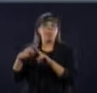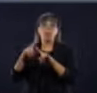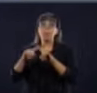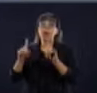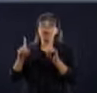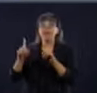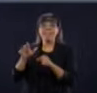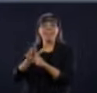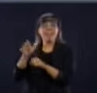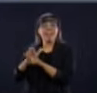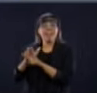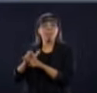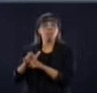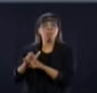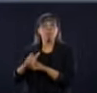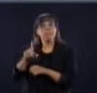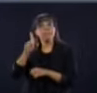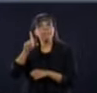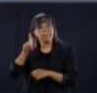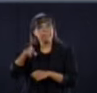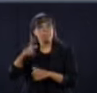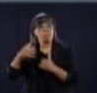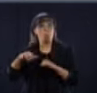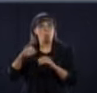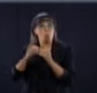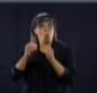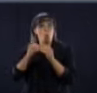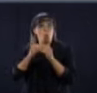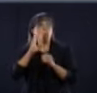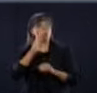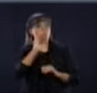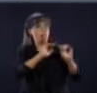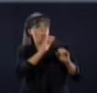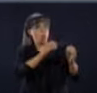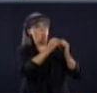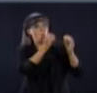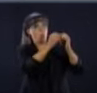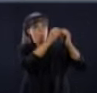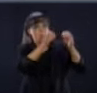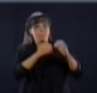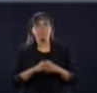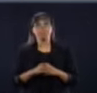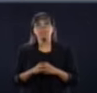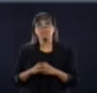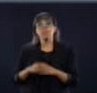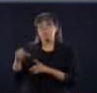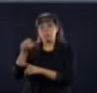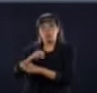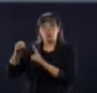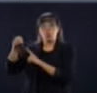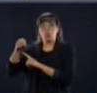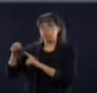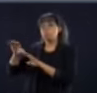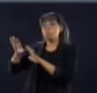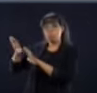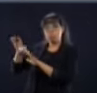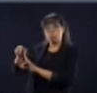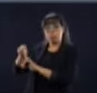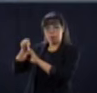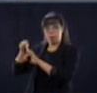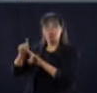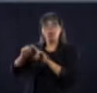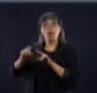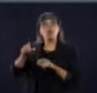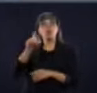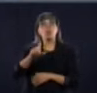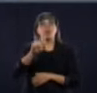continuons de demander de l'aide. Comme nous l'avons dit depuis quelques jours, à l'extérieur des CHSLD, nous avons réussi à